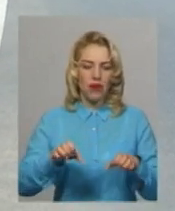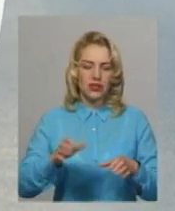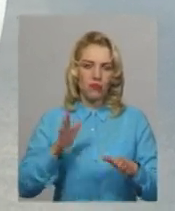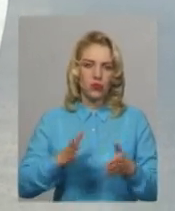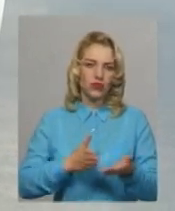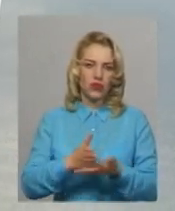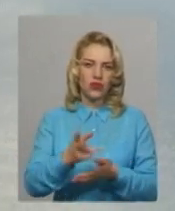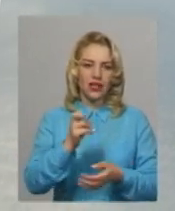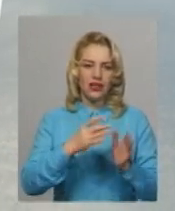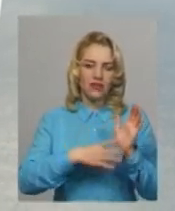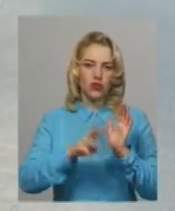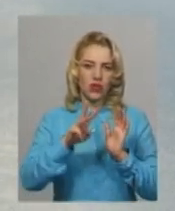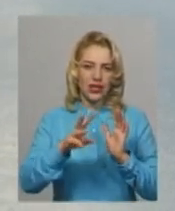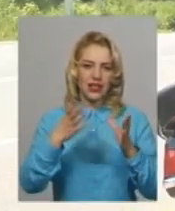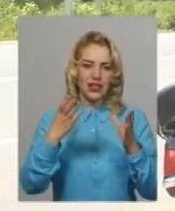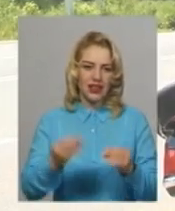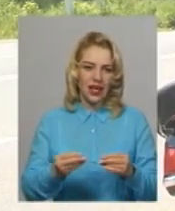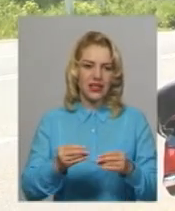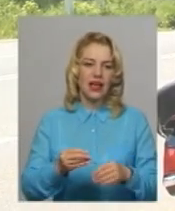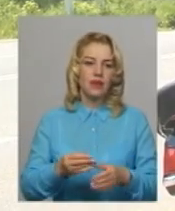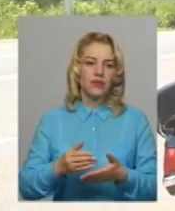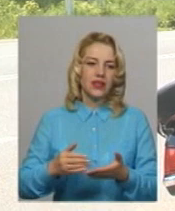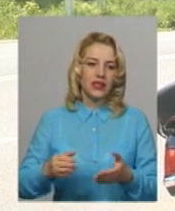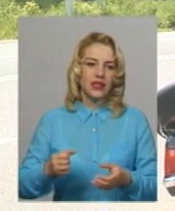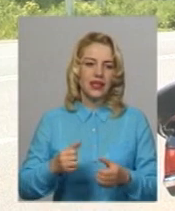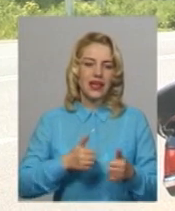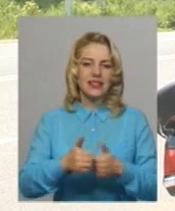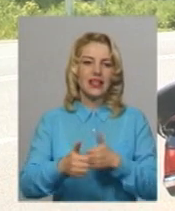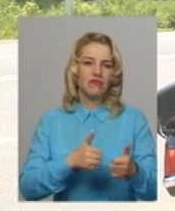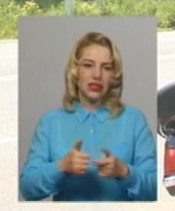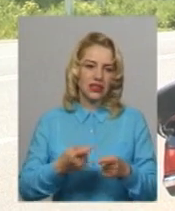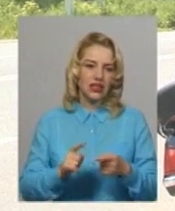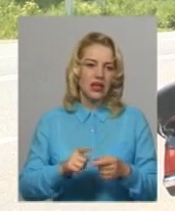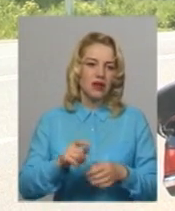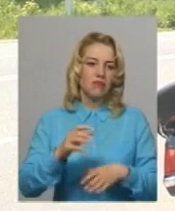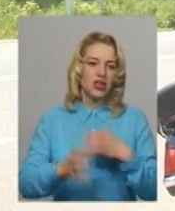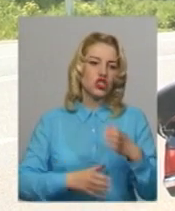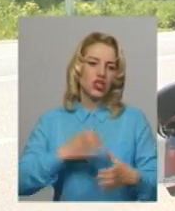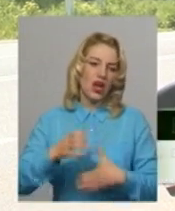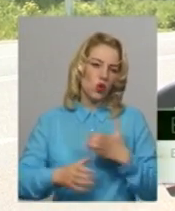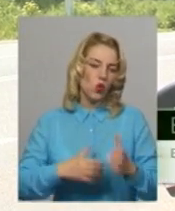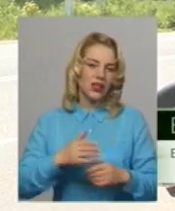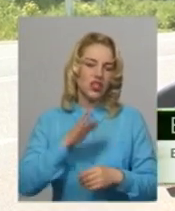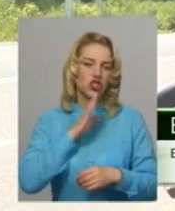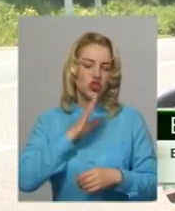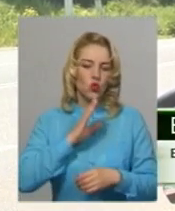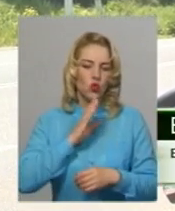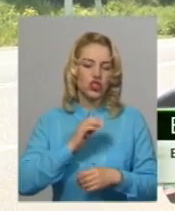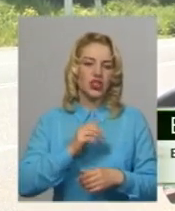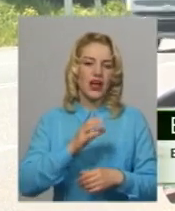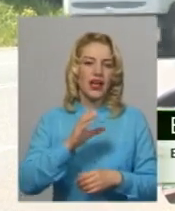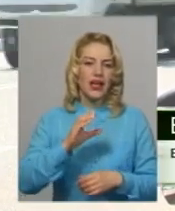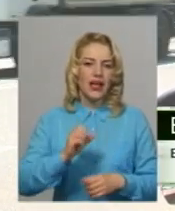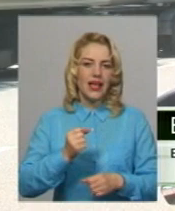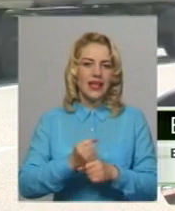на 93-й день естафети. Міжнародна жіноча естафета стартанула в лютому